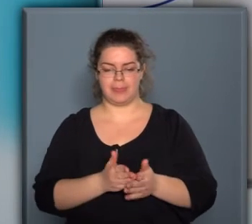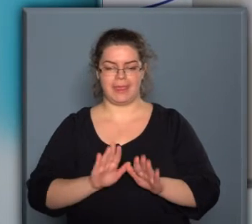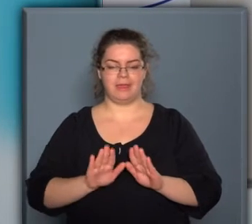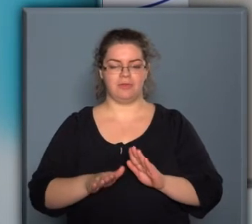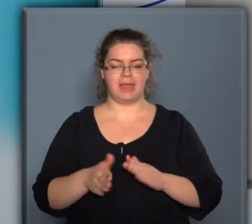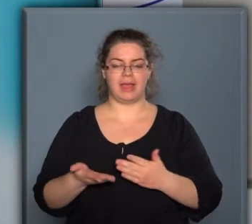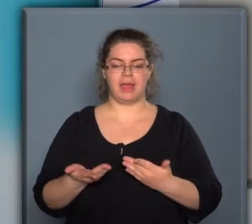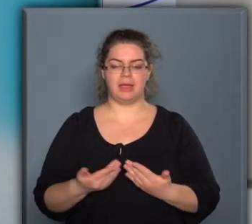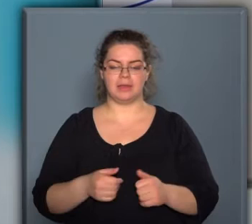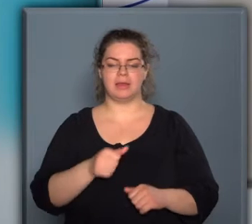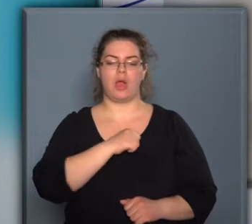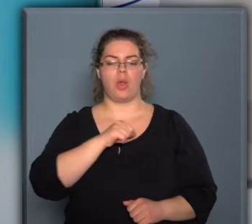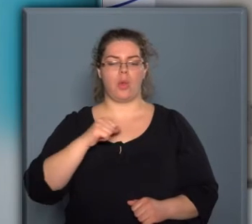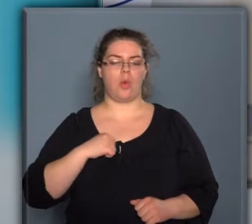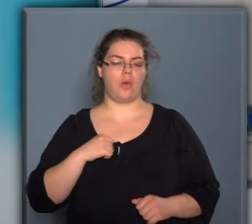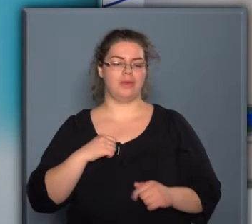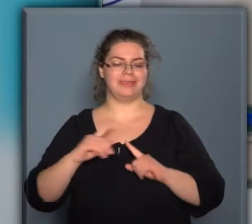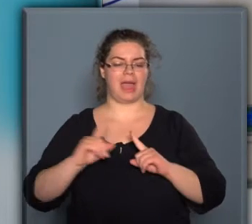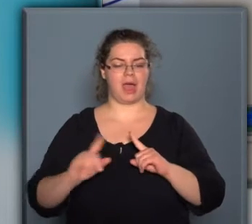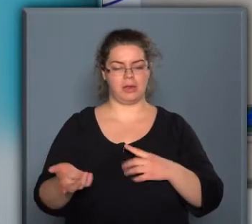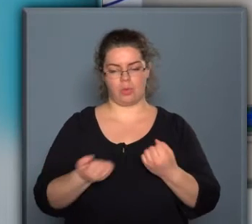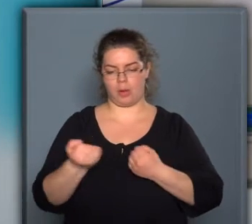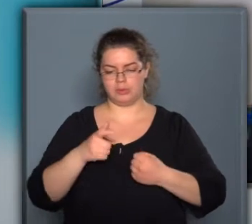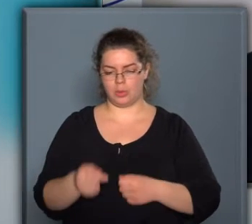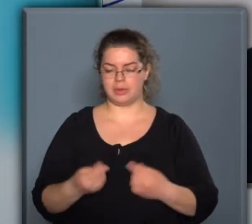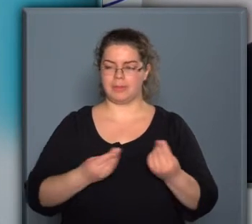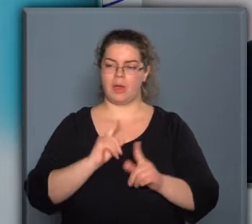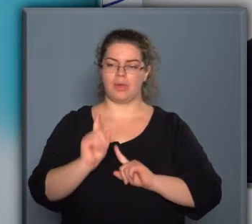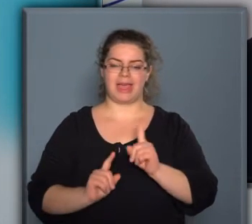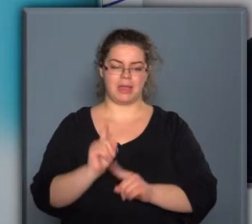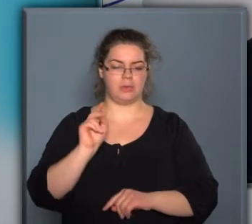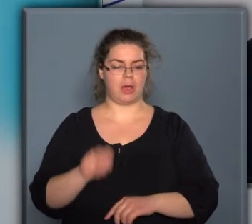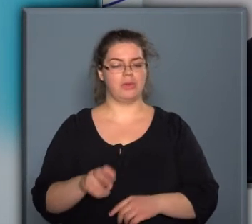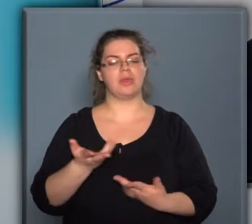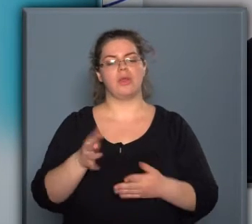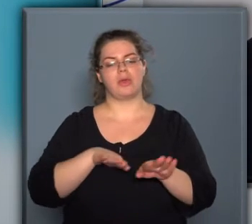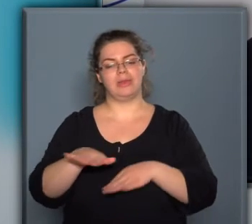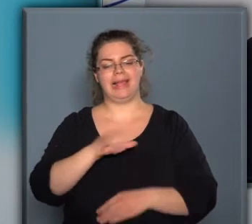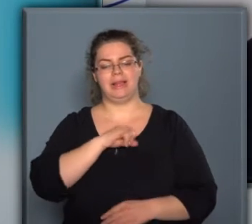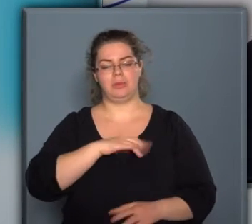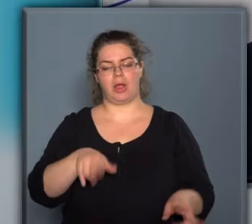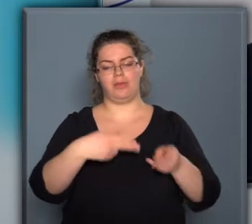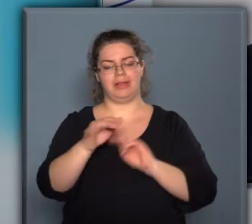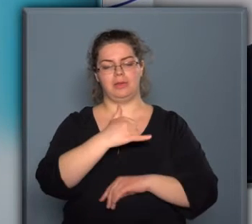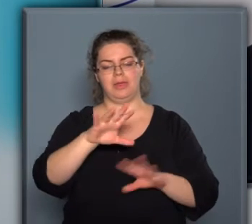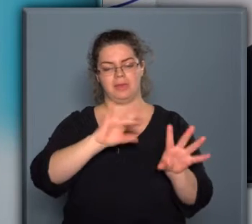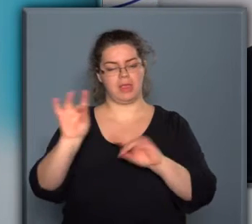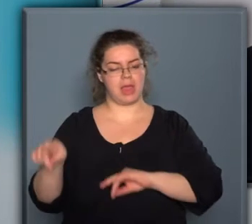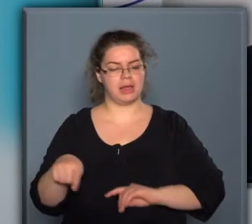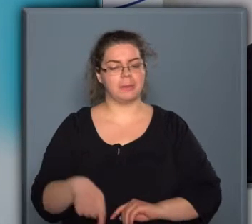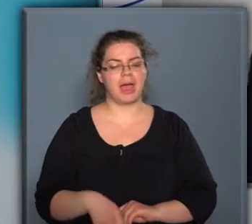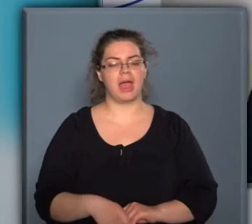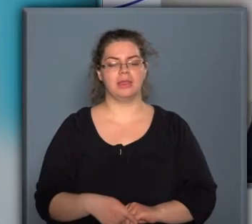elektronikákat önjáró autókhoz, amelyek hozzájárulnak ahhoz, hogy a közlekedés biztonságát a következő évtizedekben